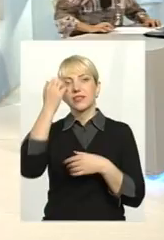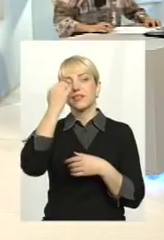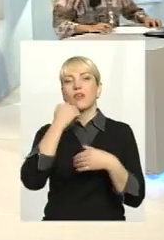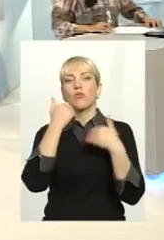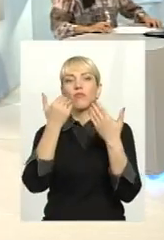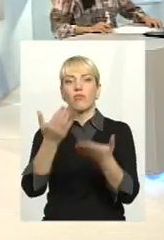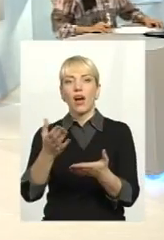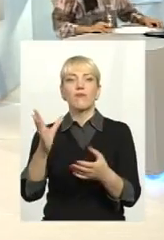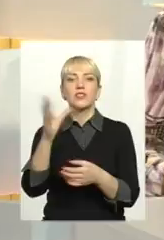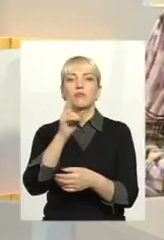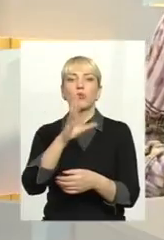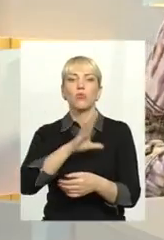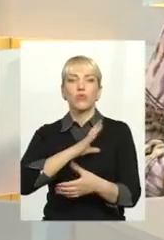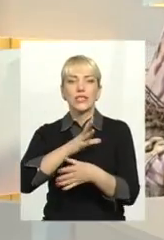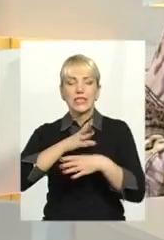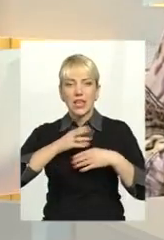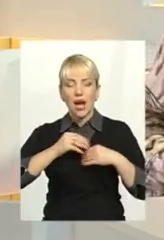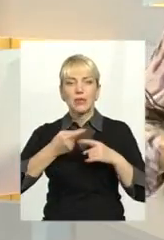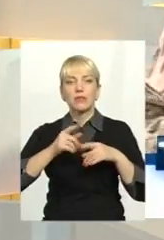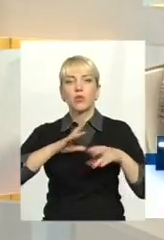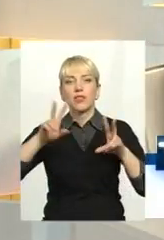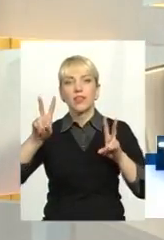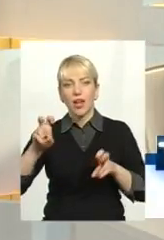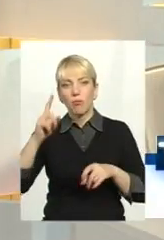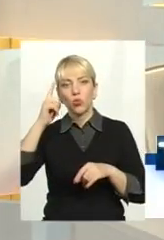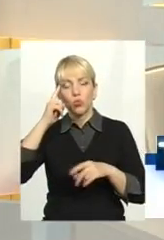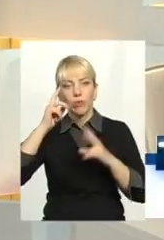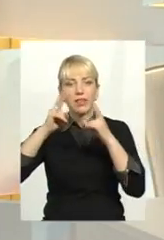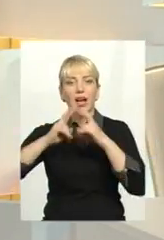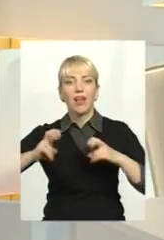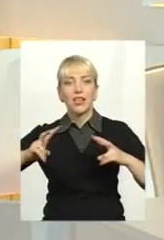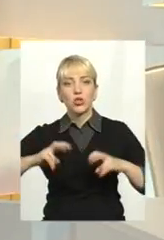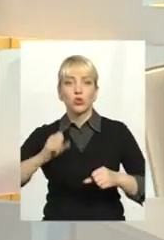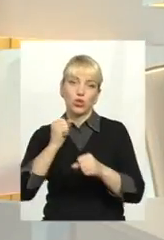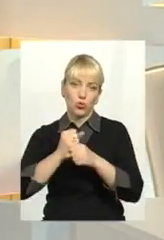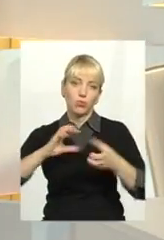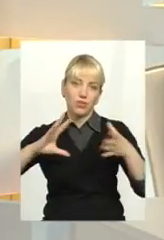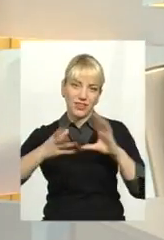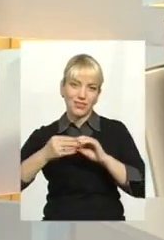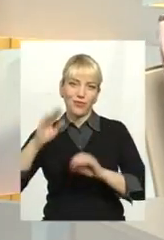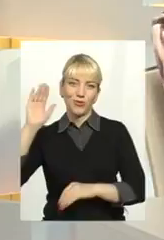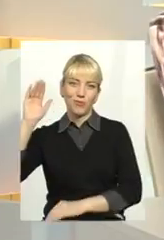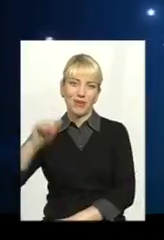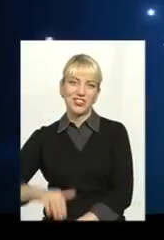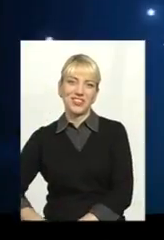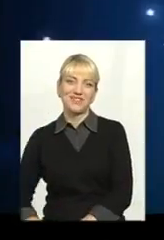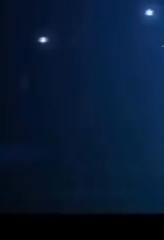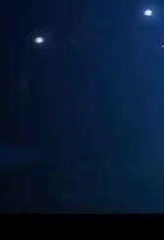вам, дякую всім, хто був із нами. Це була тема. Думайте, аналізуйте, робіть висновки. Побачимось.